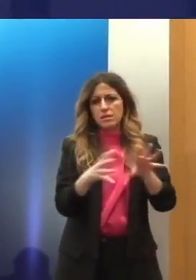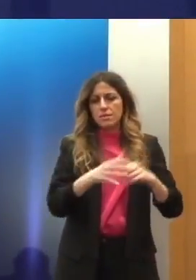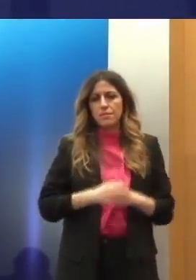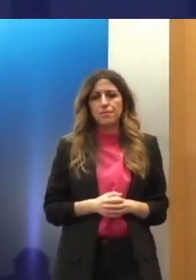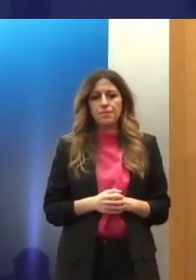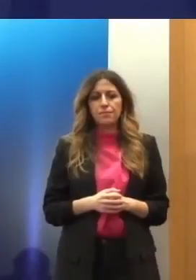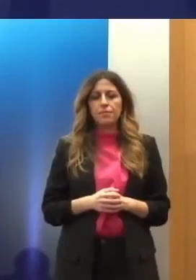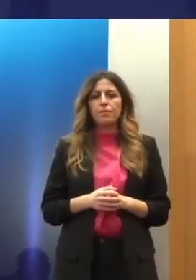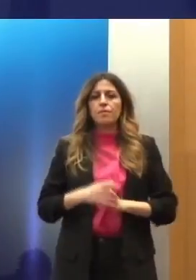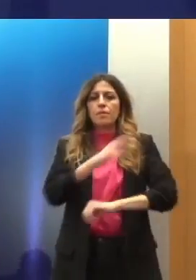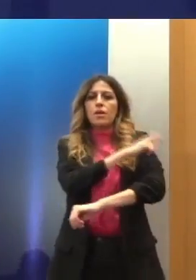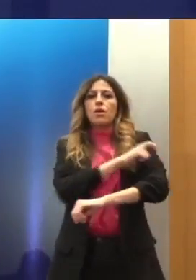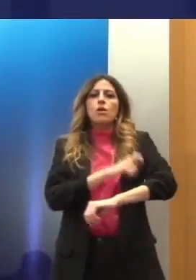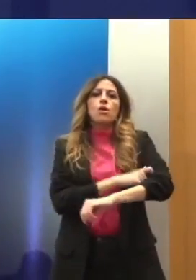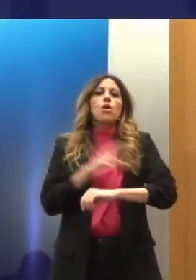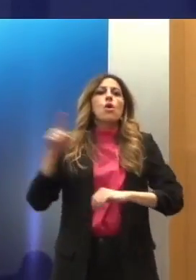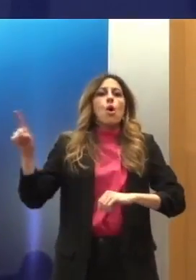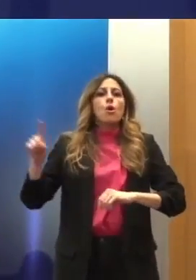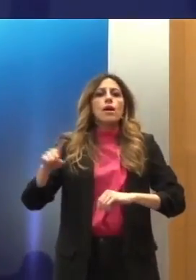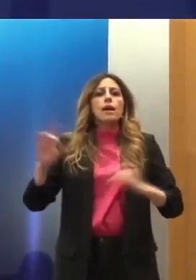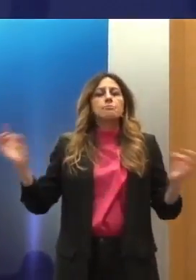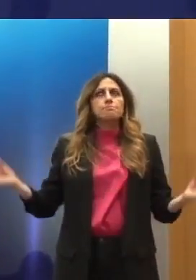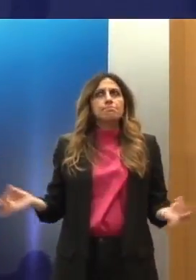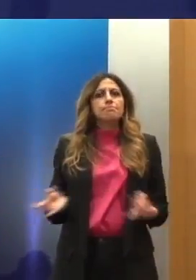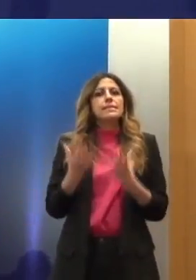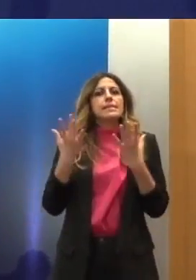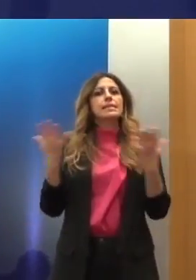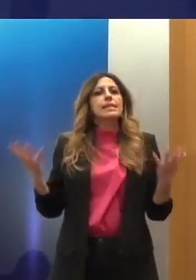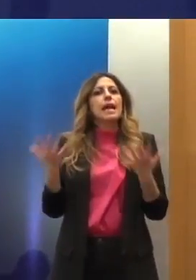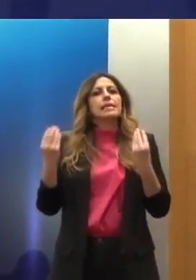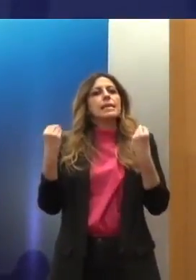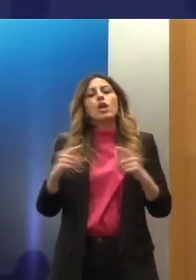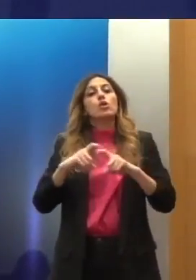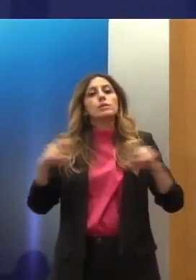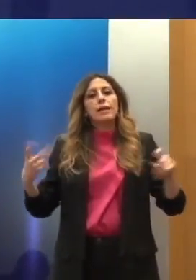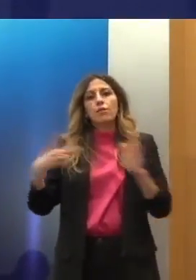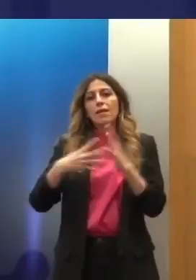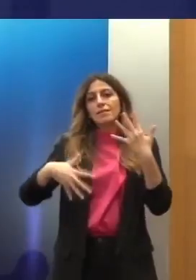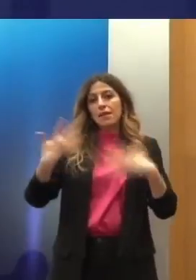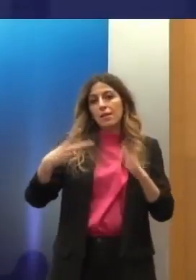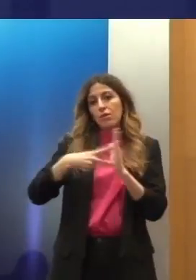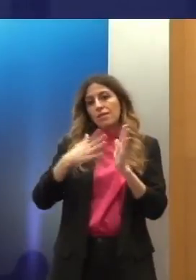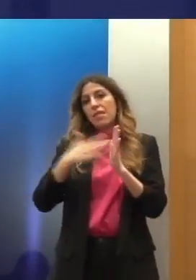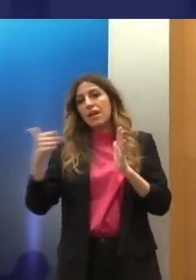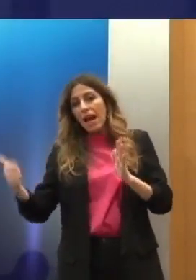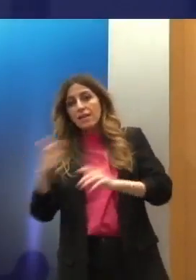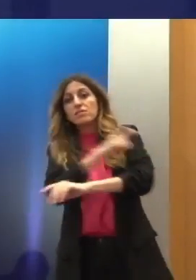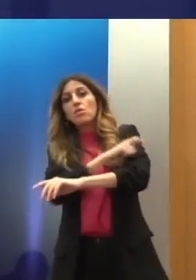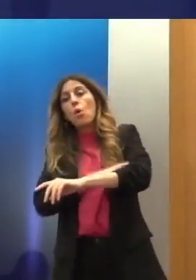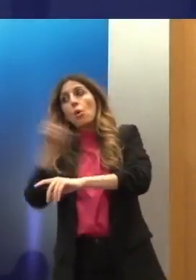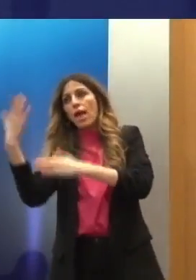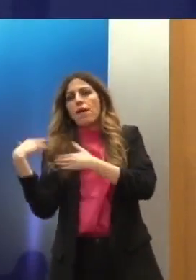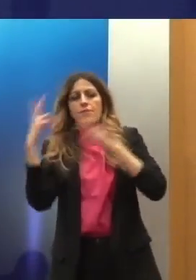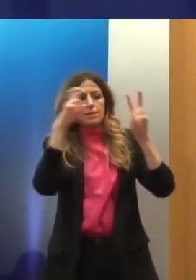υπήρξε μια ευτυχή συγκυρία, θα τη χαρακτήριζα, το 2015 και το 2016 να εξεταστεί η Ελλάδα στο πλαίσιο του ΟΗΕ. Ευτυχή